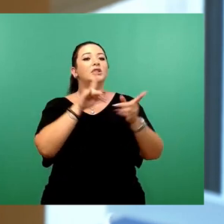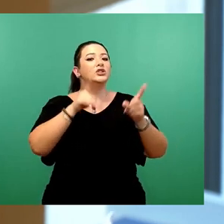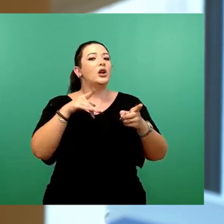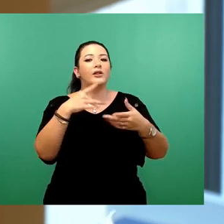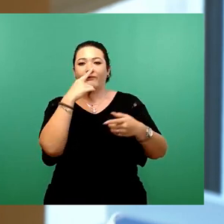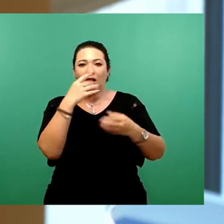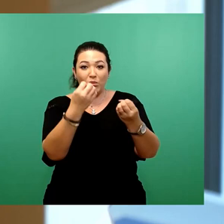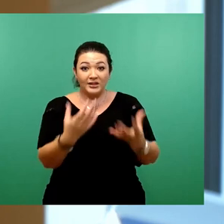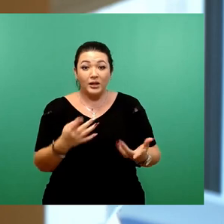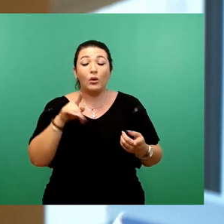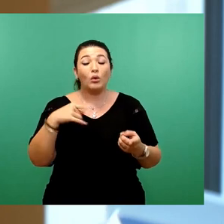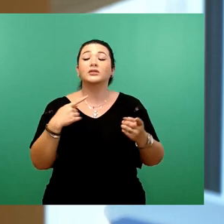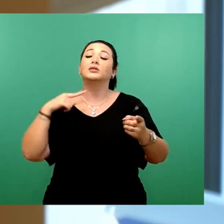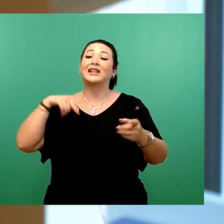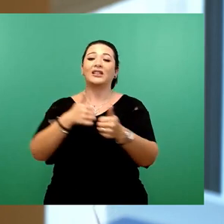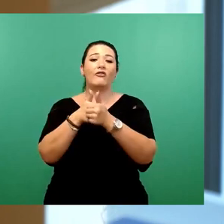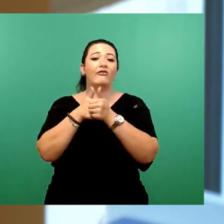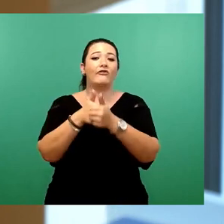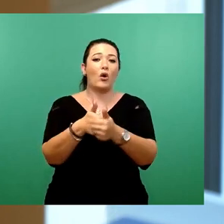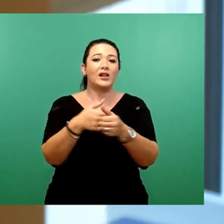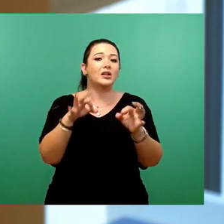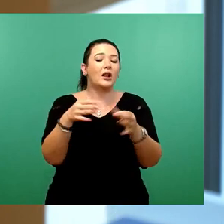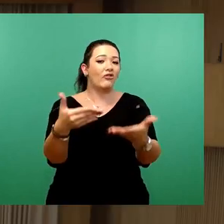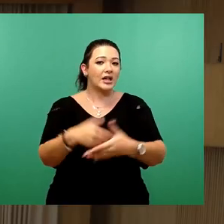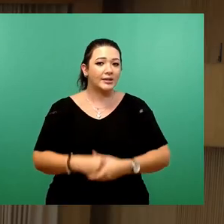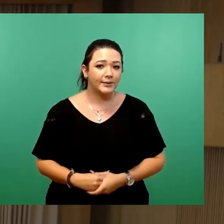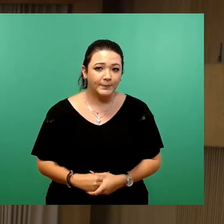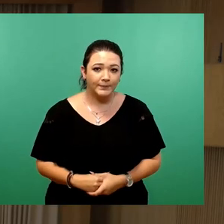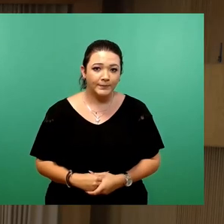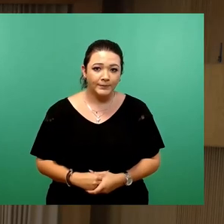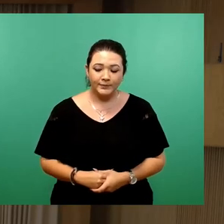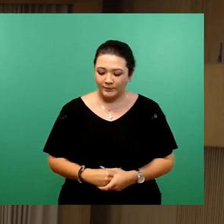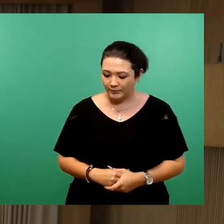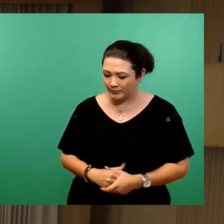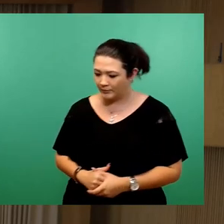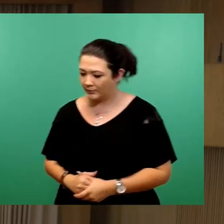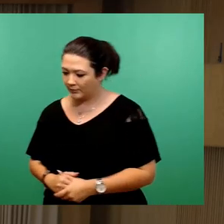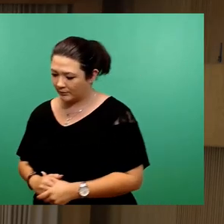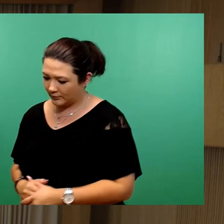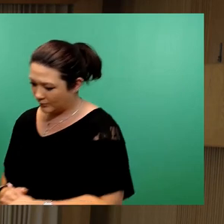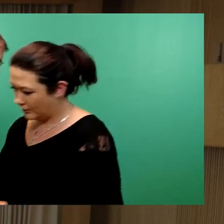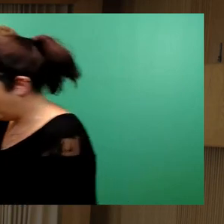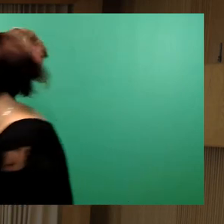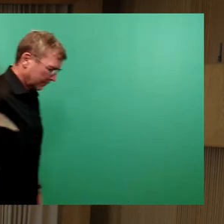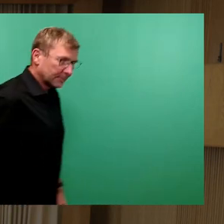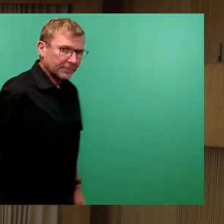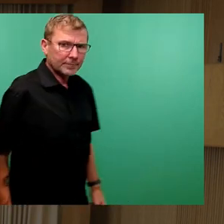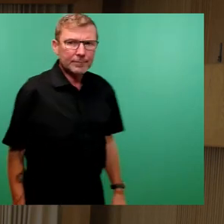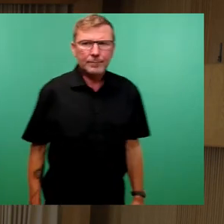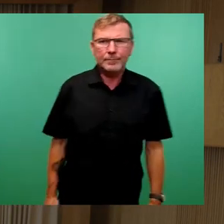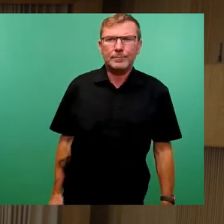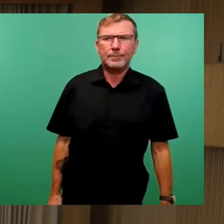werden im Zuge dieser Evaluation als Abbruchkriterien definiert? Die Beantwortung übernimmt